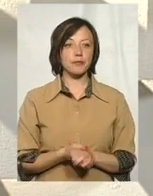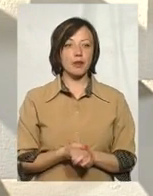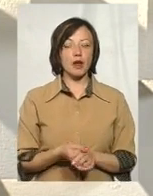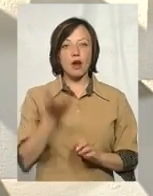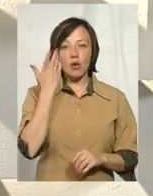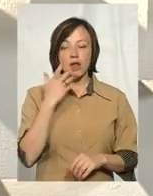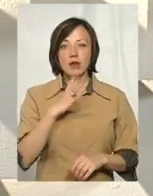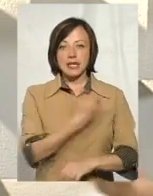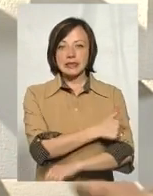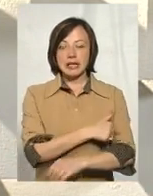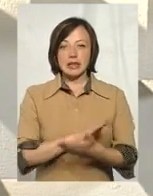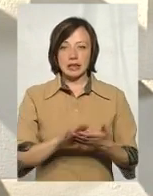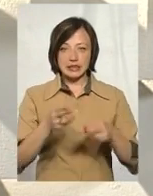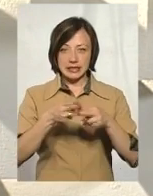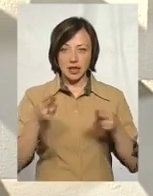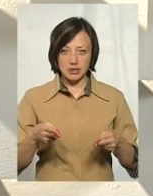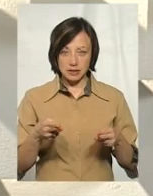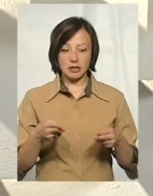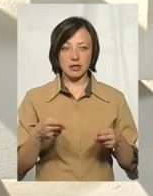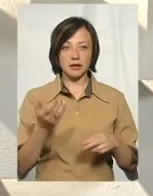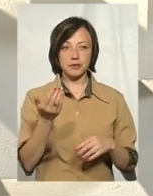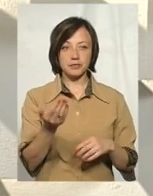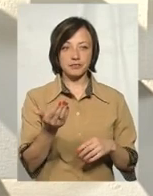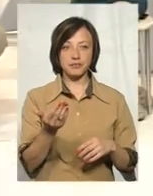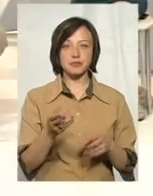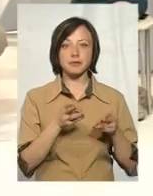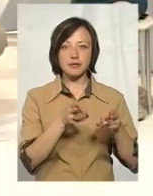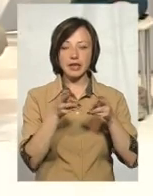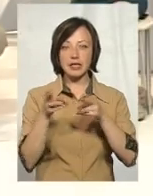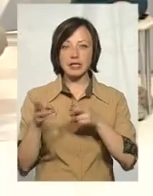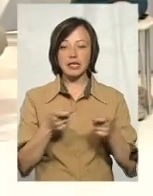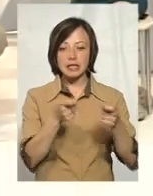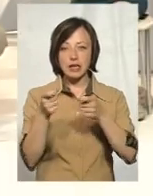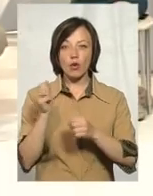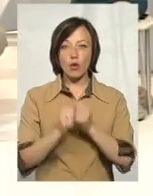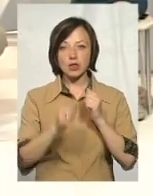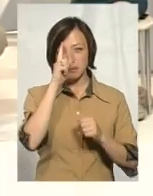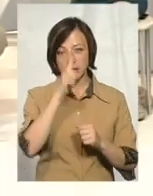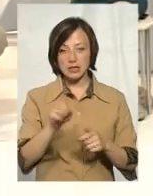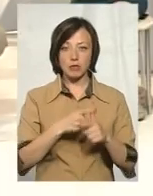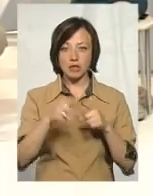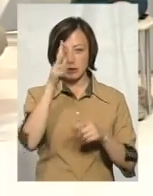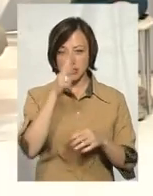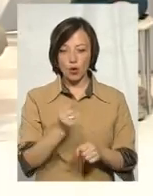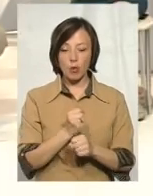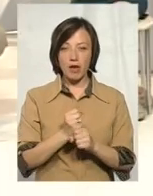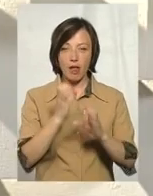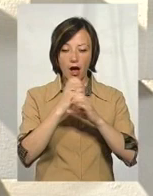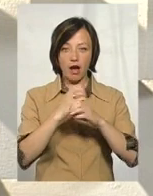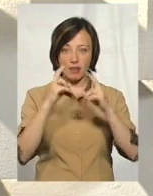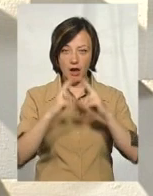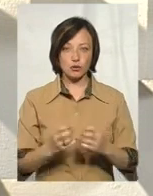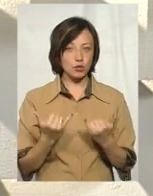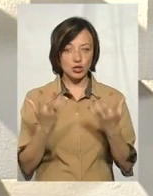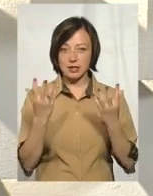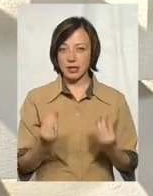була санстанція, я пам'ятаю, от колега скаже, вони їздили кожних місяць, чи кожних три місяці робили аналізи. На сьогоднішній день, останніх